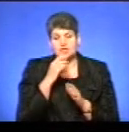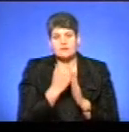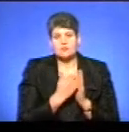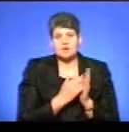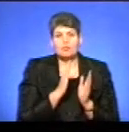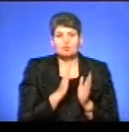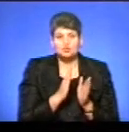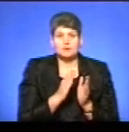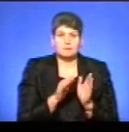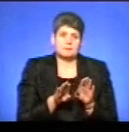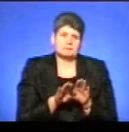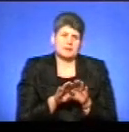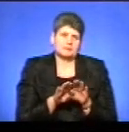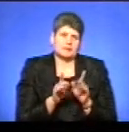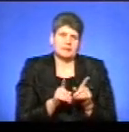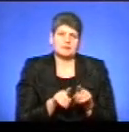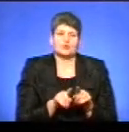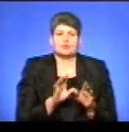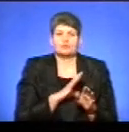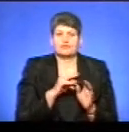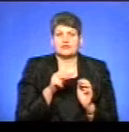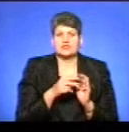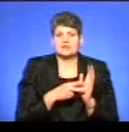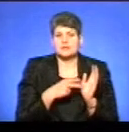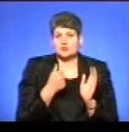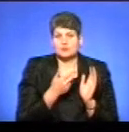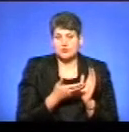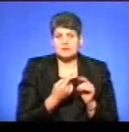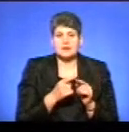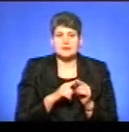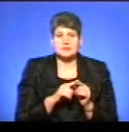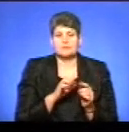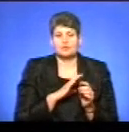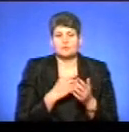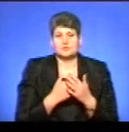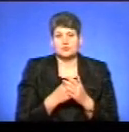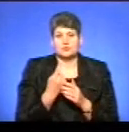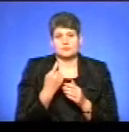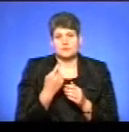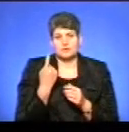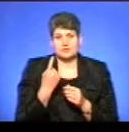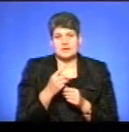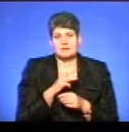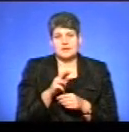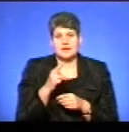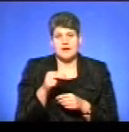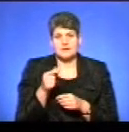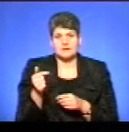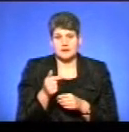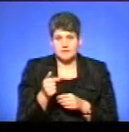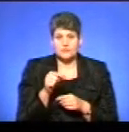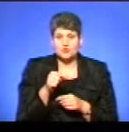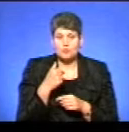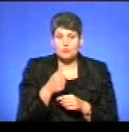програмі буде приблизно таке, як було у 2017 році. В 2017 році воно становило приблизно 1 мільярда гривень.